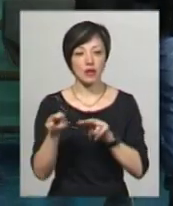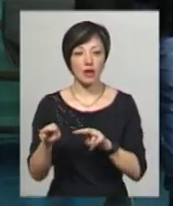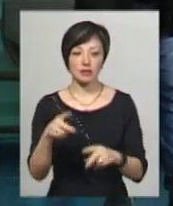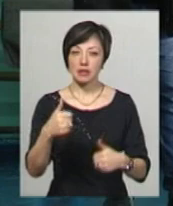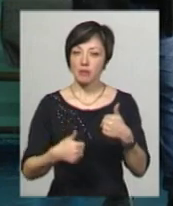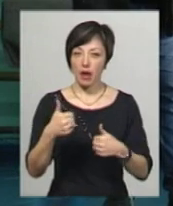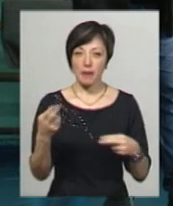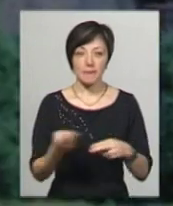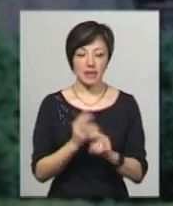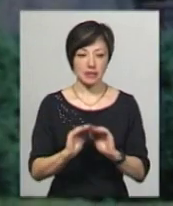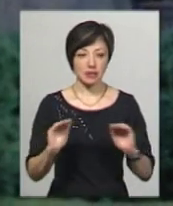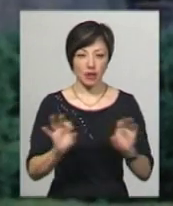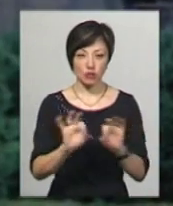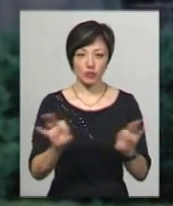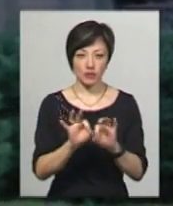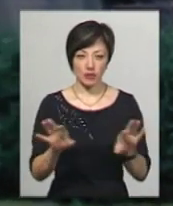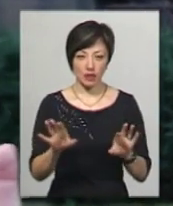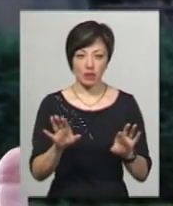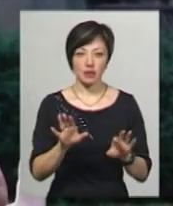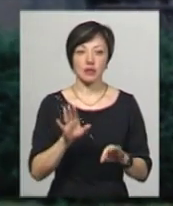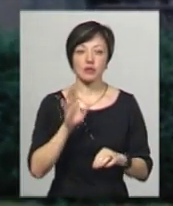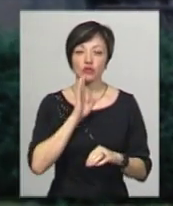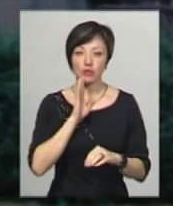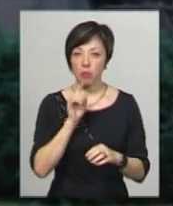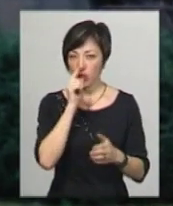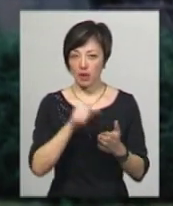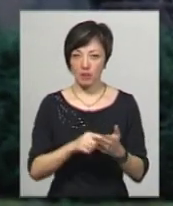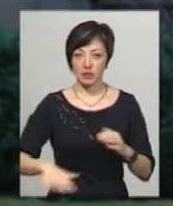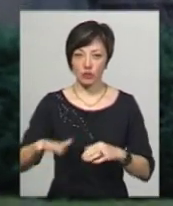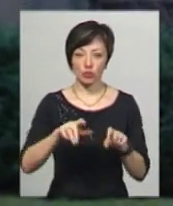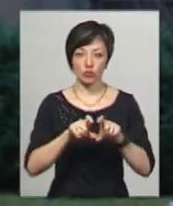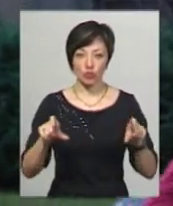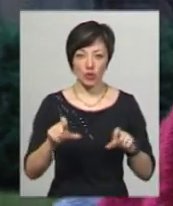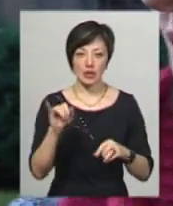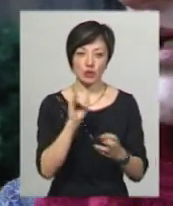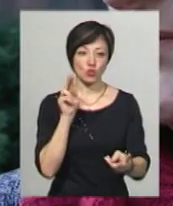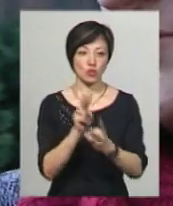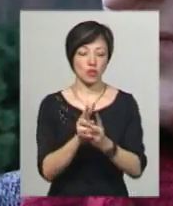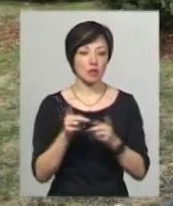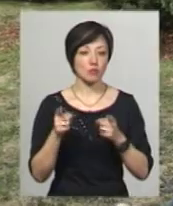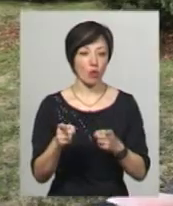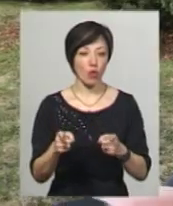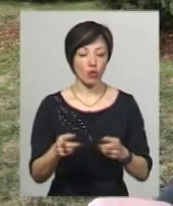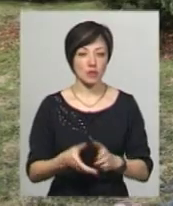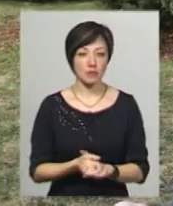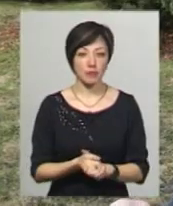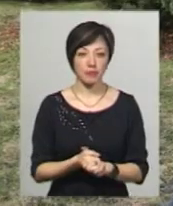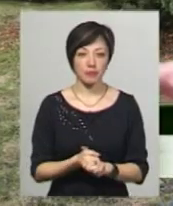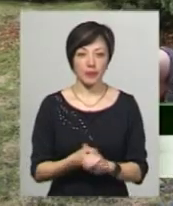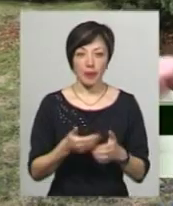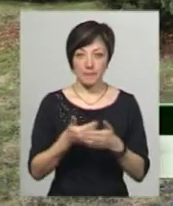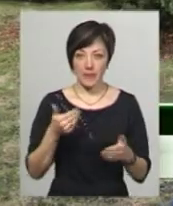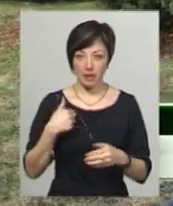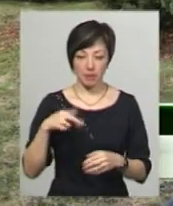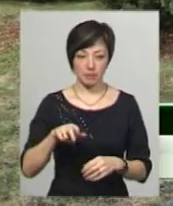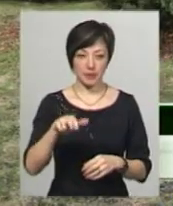змаганнями без вихованців, розповідає Олена Осідлавич. Каже, потрапивши на територію школи, її зустріли з погрозами. Перед тим, як я піднімаюся